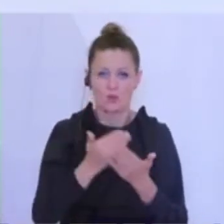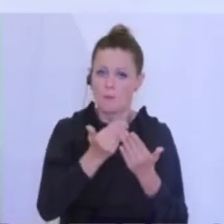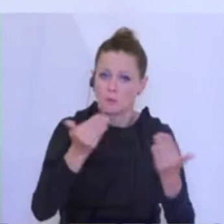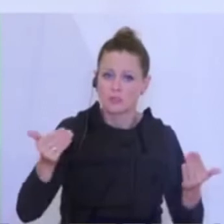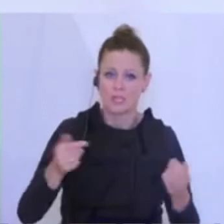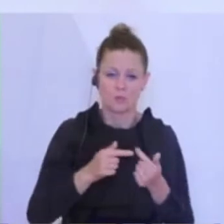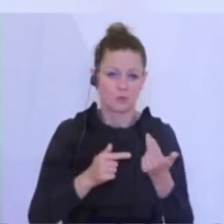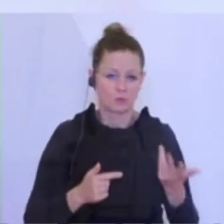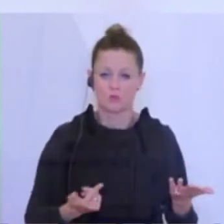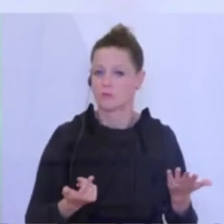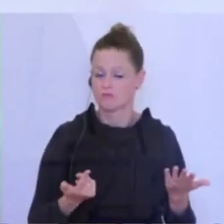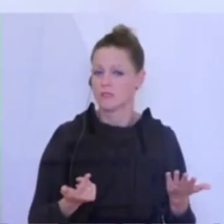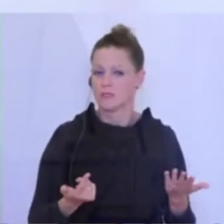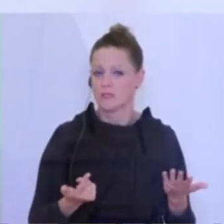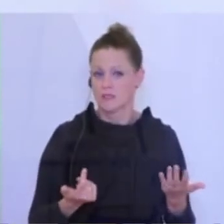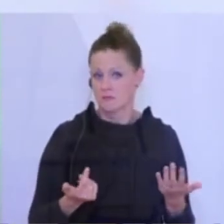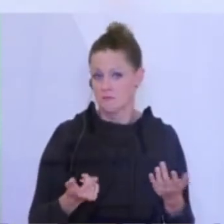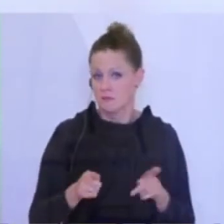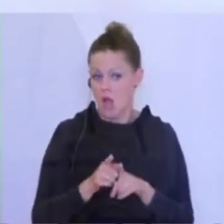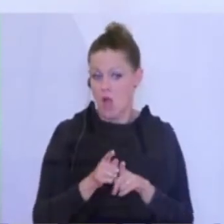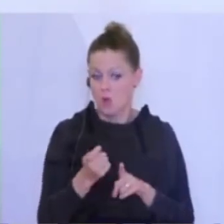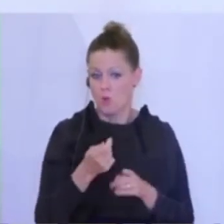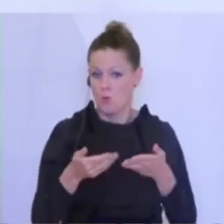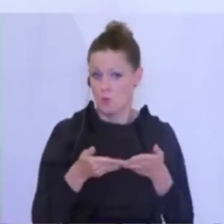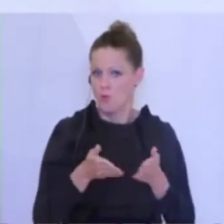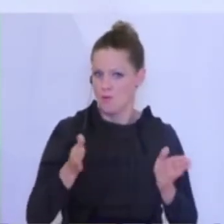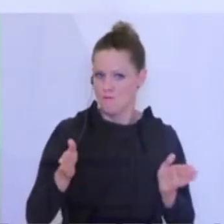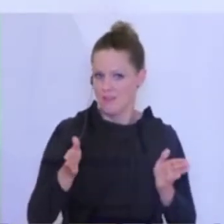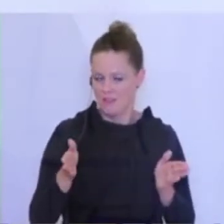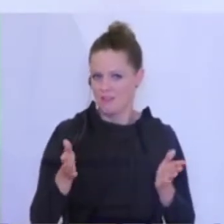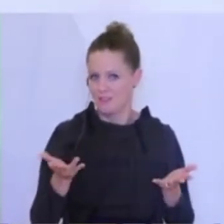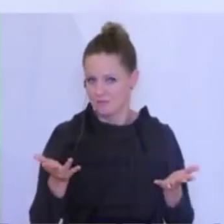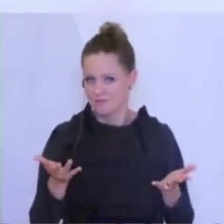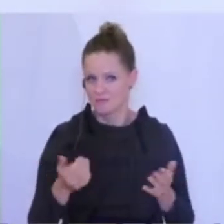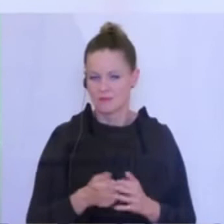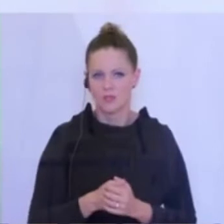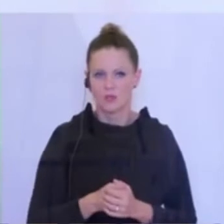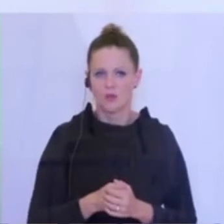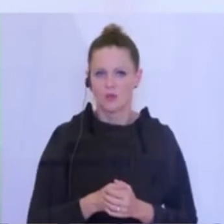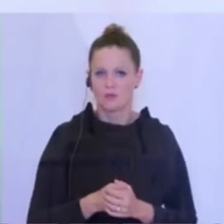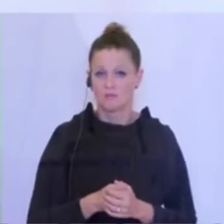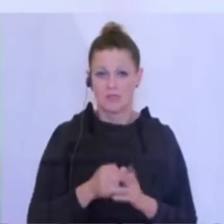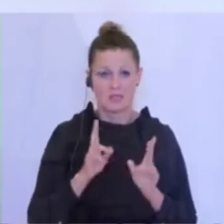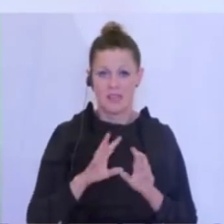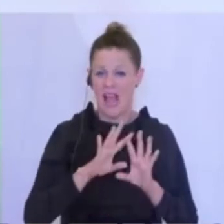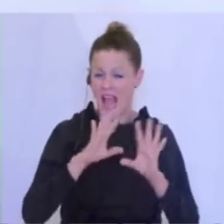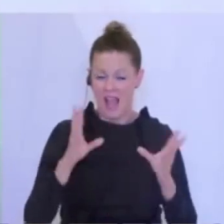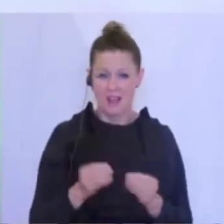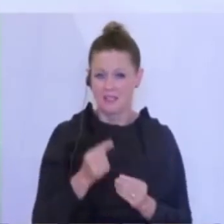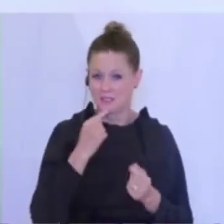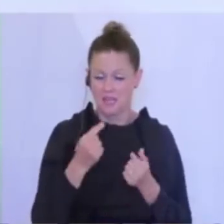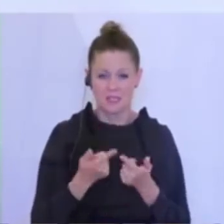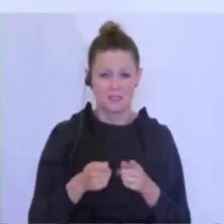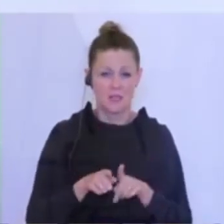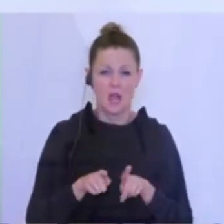ist ja jetzt auch unmittelbar vor der Öffnung. Und Sie können alle nennen, und mir ist es auch die